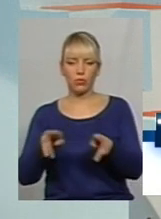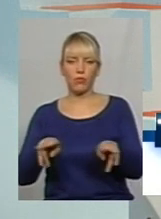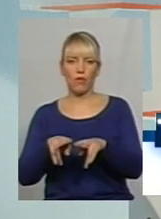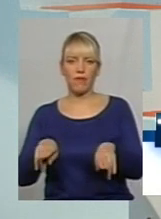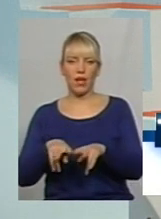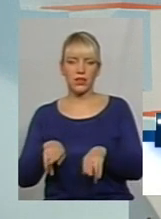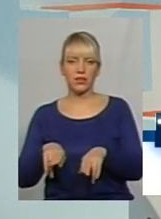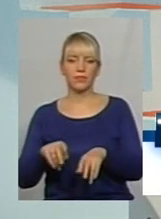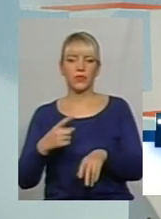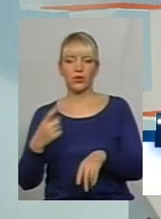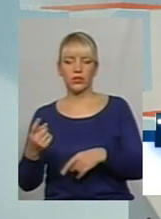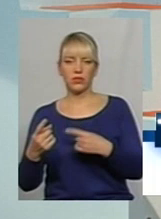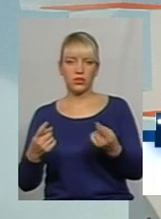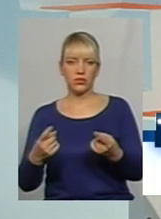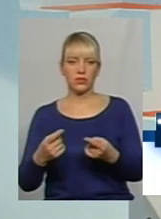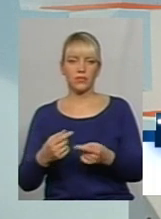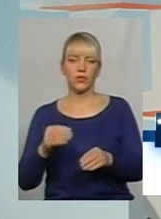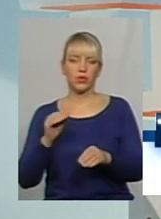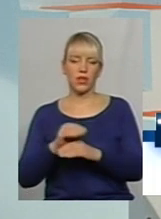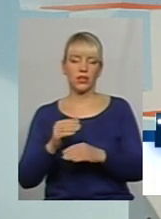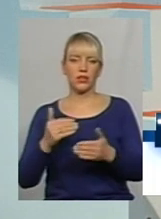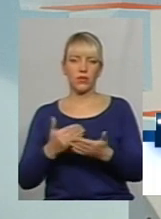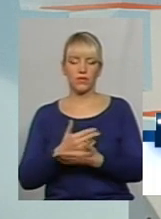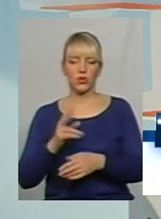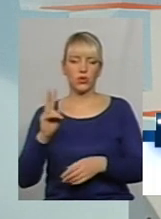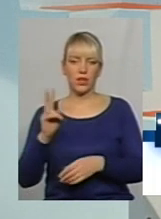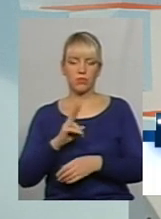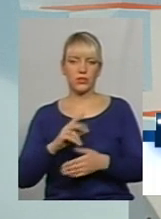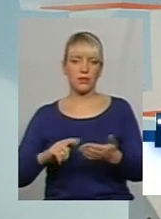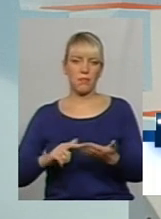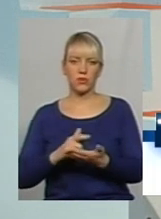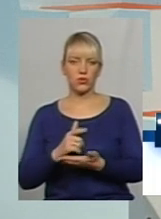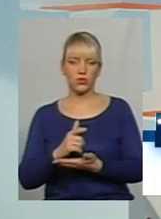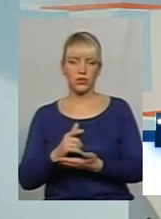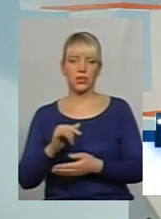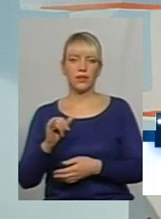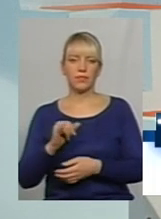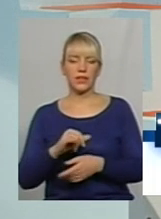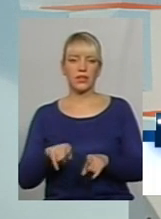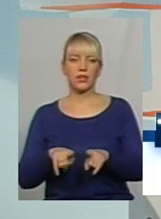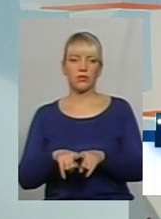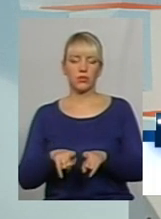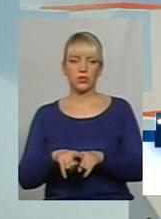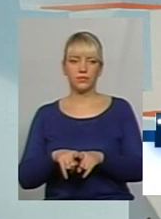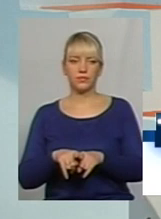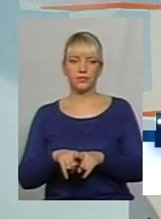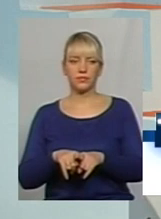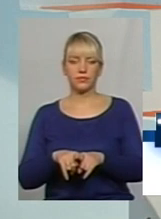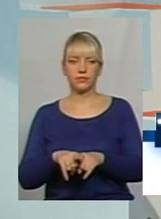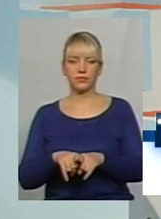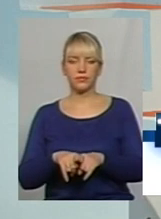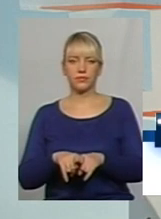підкоригували, додали нові тролейбусні маршрути, і також саме